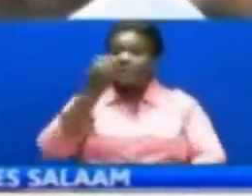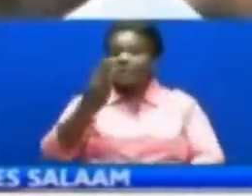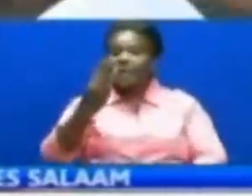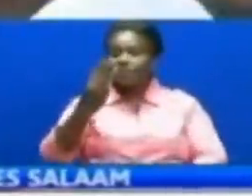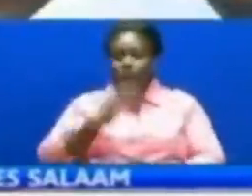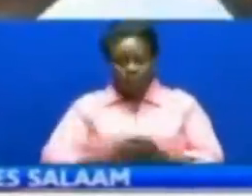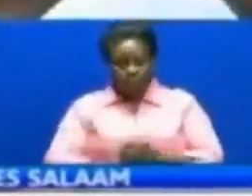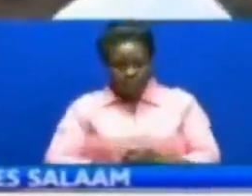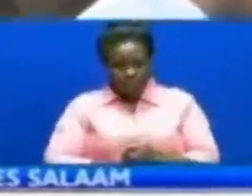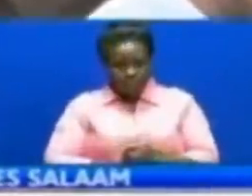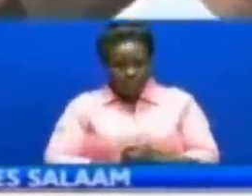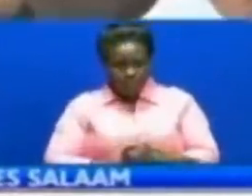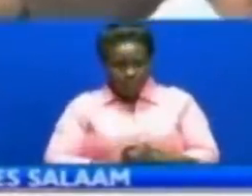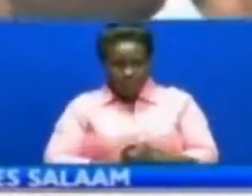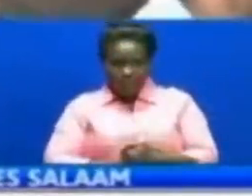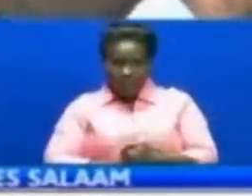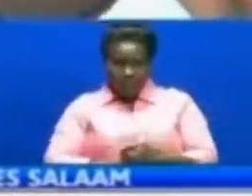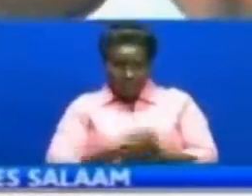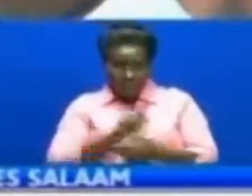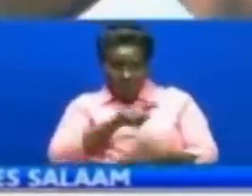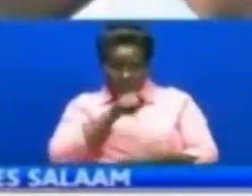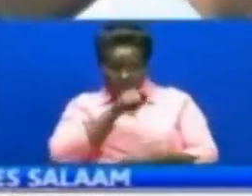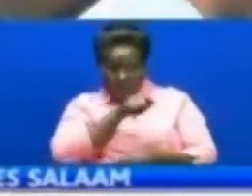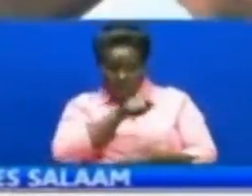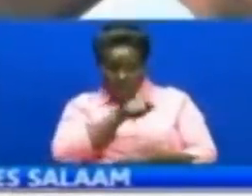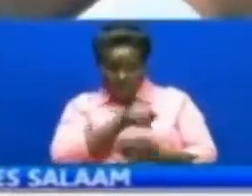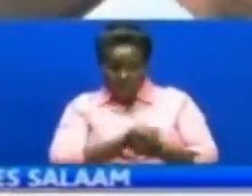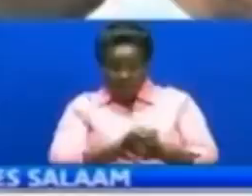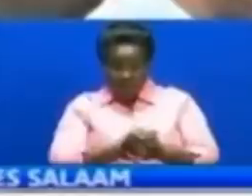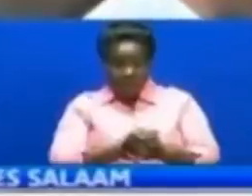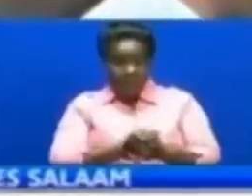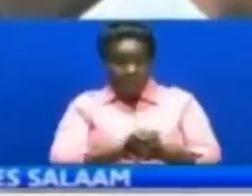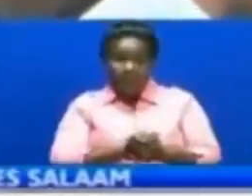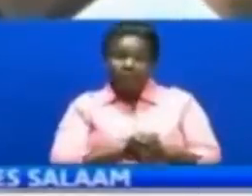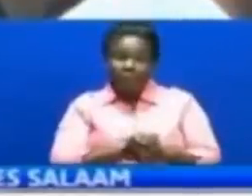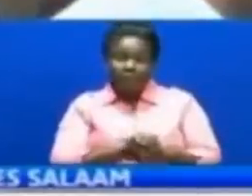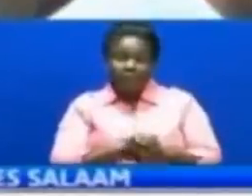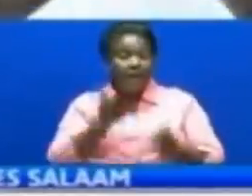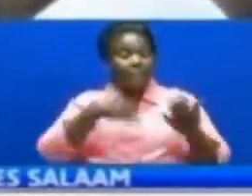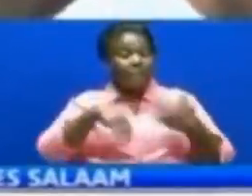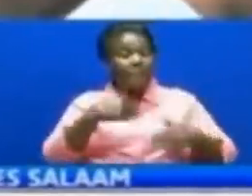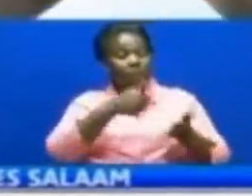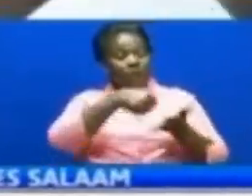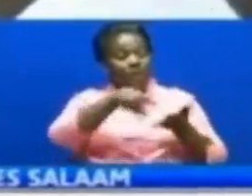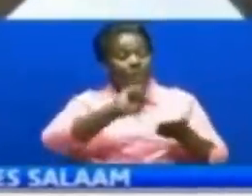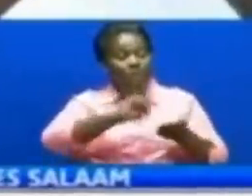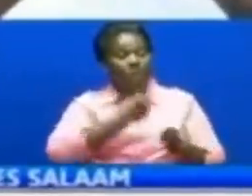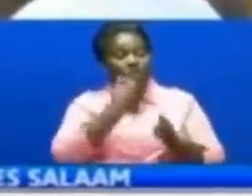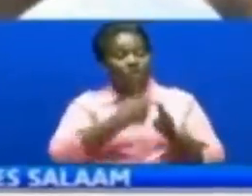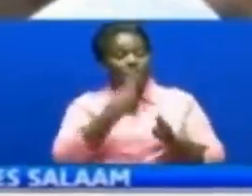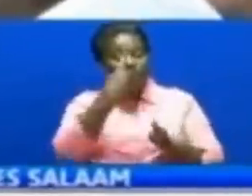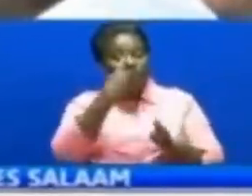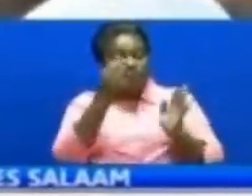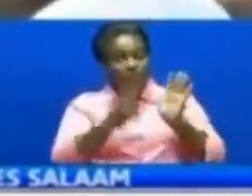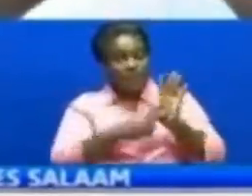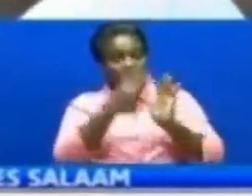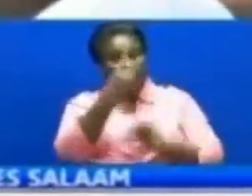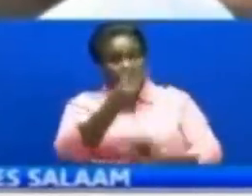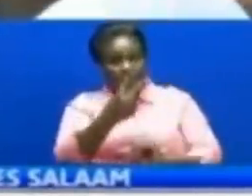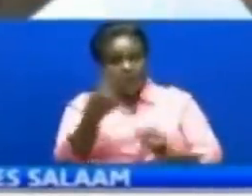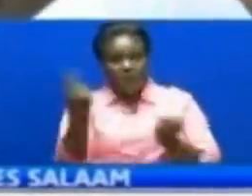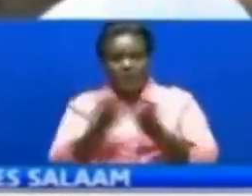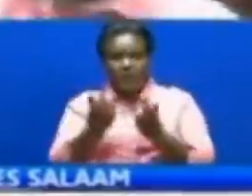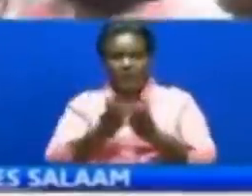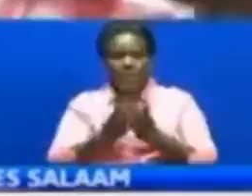Ambapo katika kosa hilo hilo Mshitaki wa huyo Hametakiwa kulipa shilingi milioni miamoja Sabini na mbili Kama